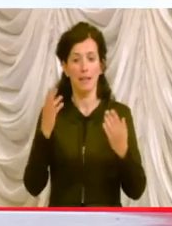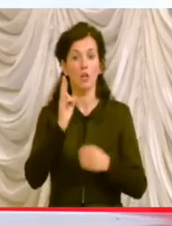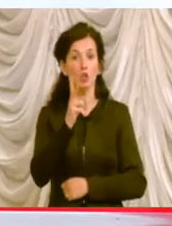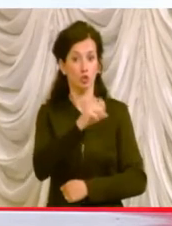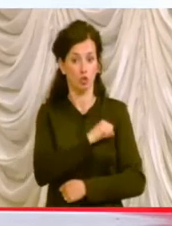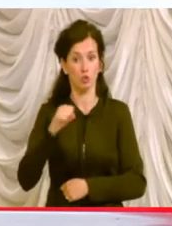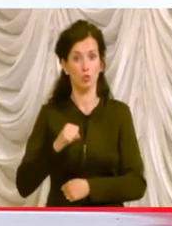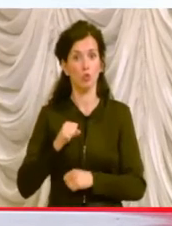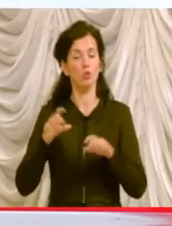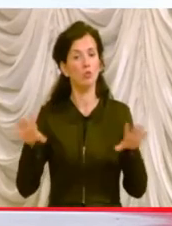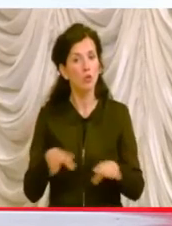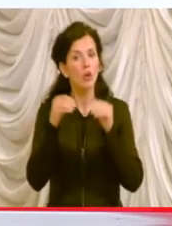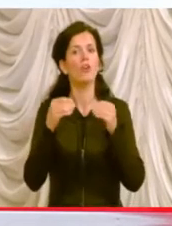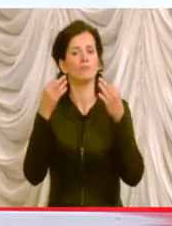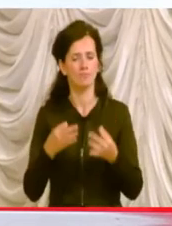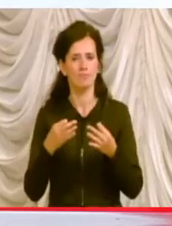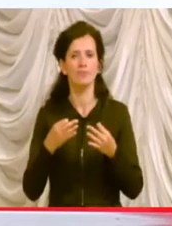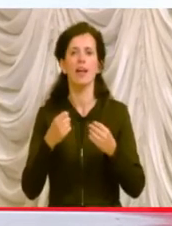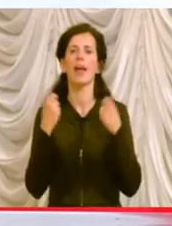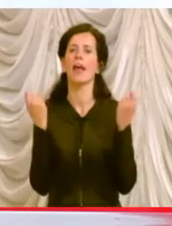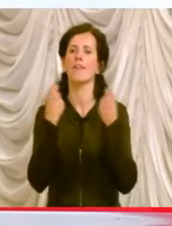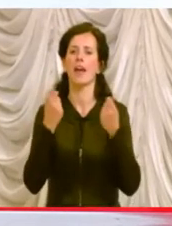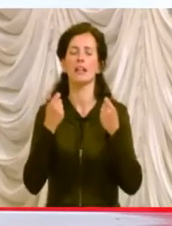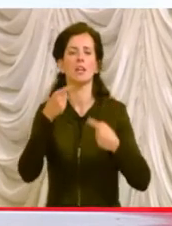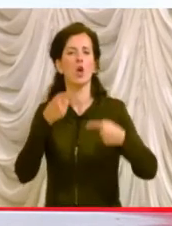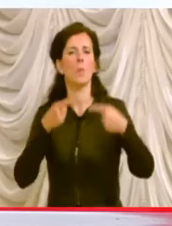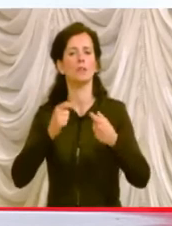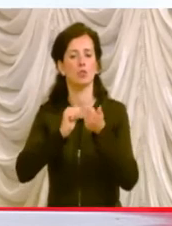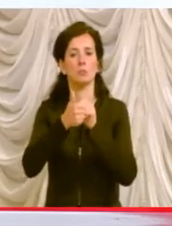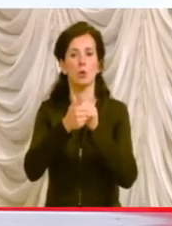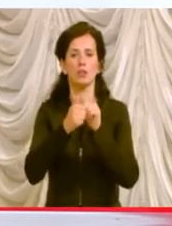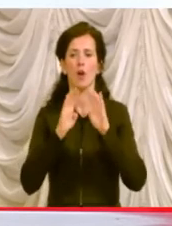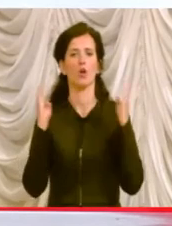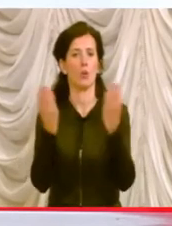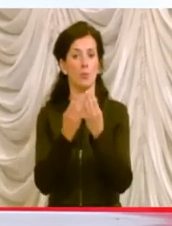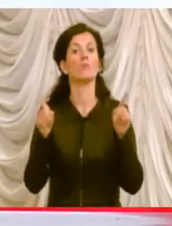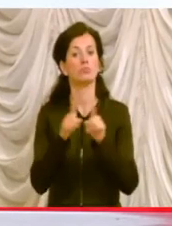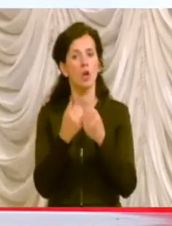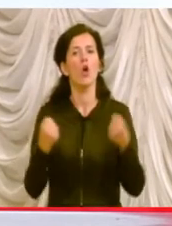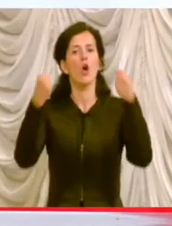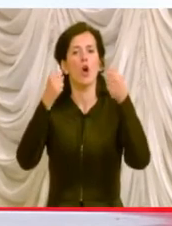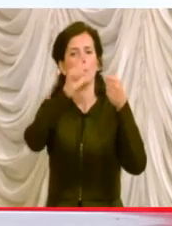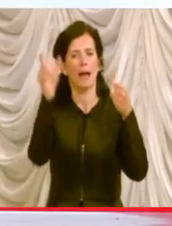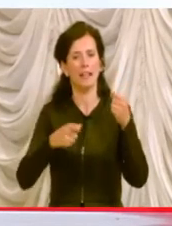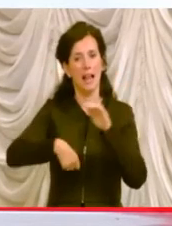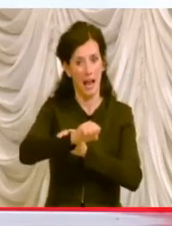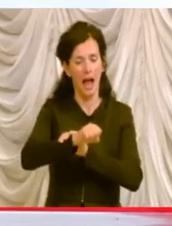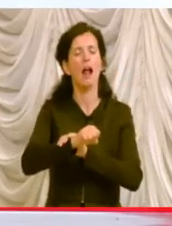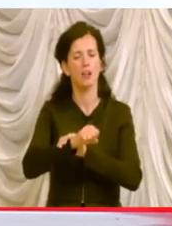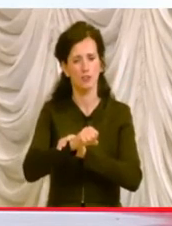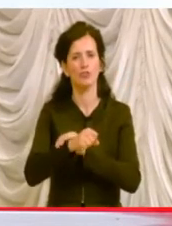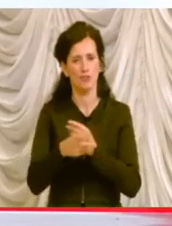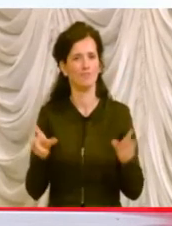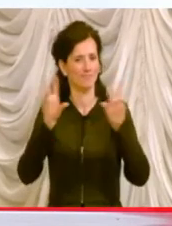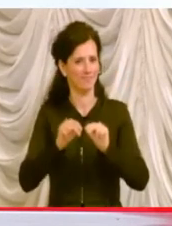giugno riprendono gli eventi e le competizioni sportive a porte chiuse, quindi anche la Coppa Italia di calcio per intenderci e